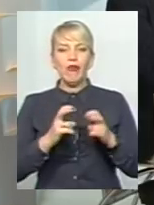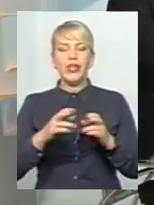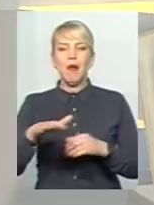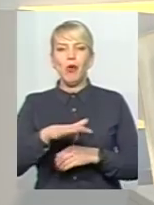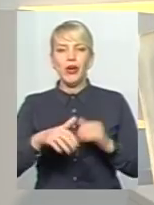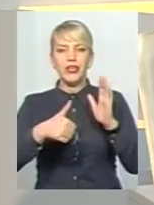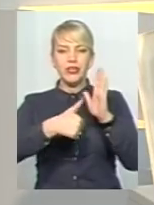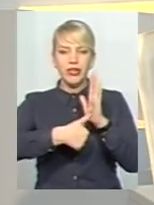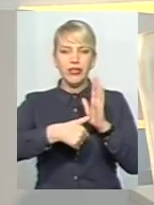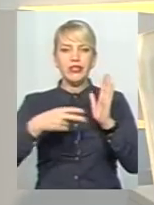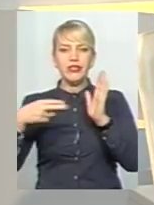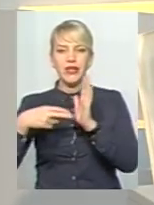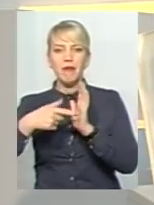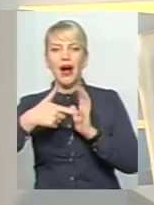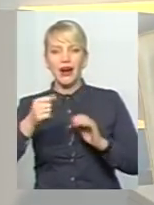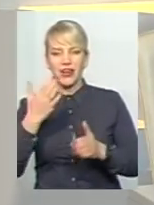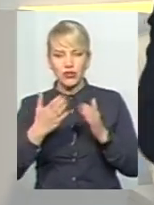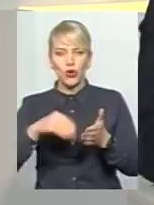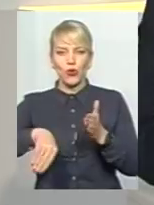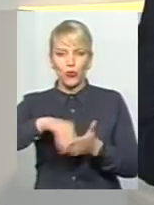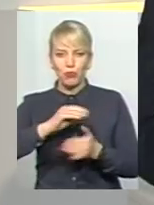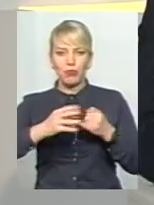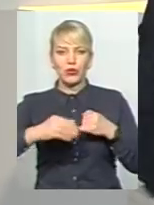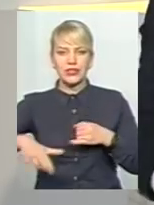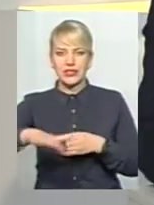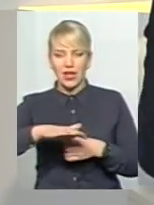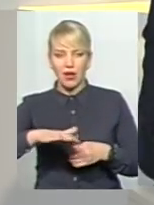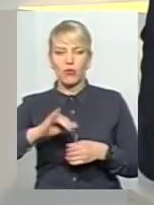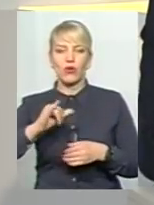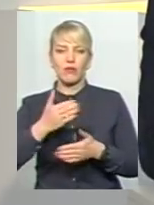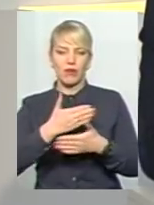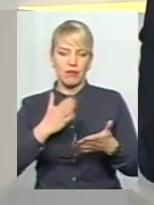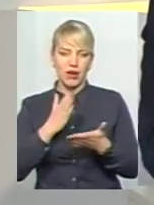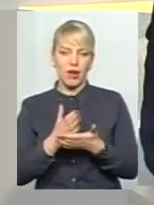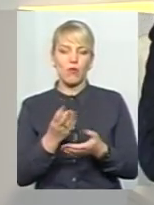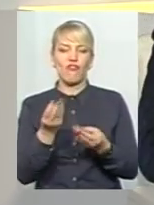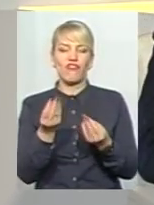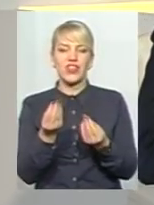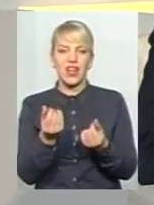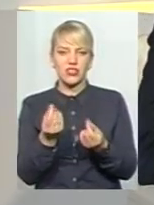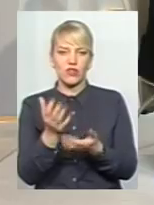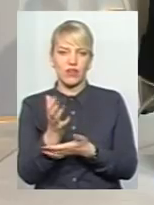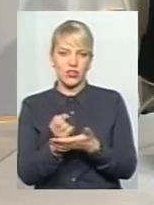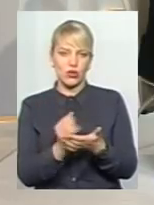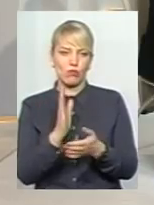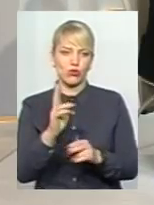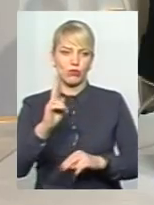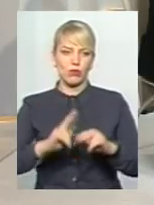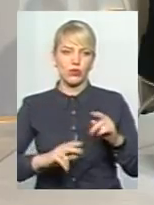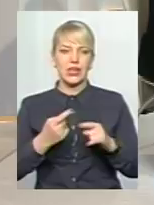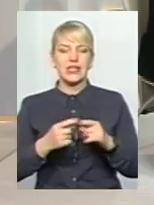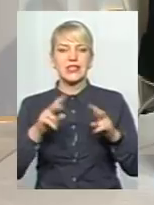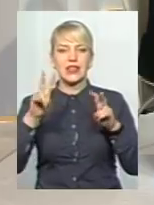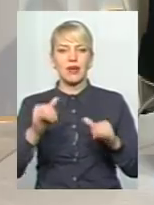приблизно. Якщо ми викуповуємо до кінця року земельну ділянку і маємо ПКД, ми маємо фінансові ресурси, починаємо будувати. Це тема взагалі для окремого